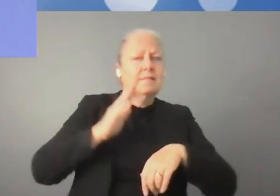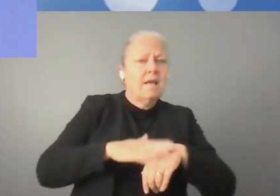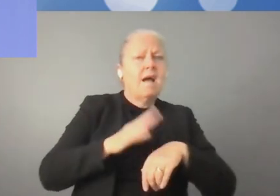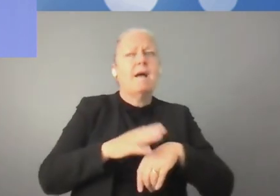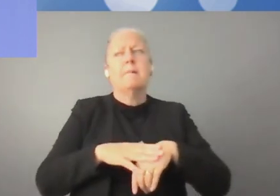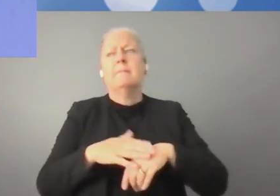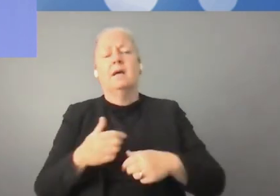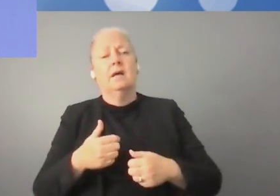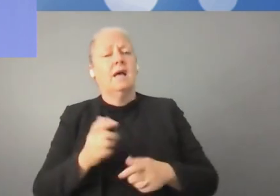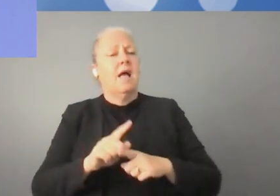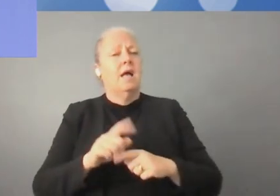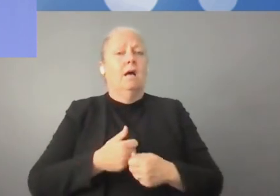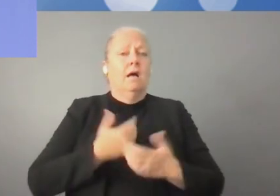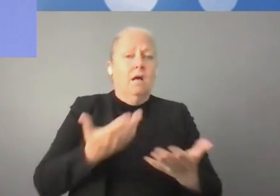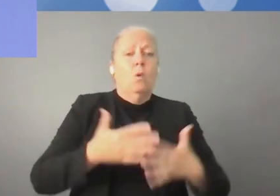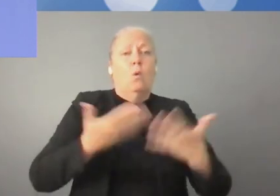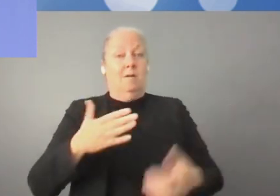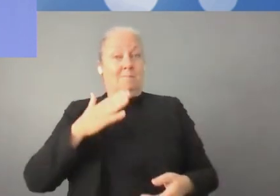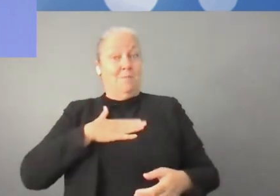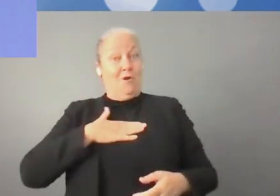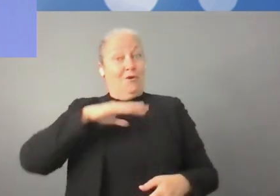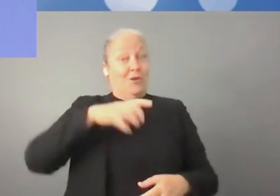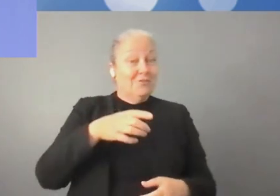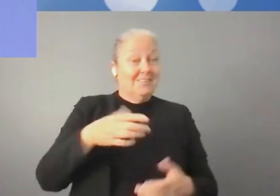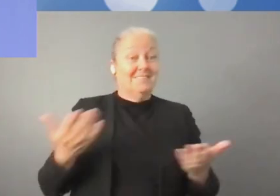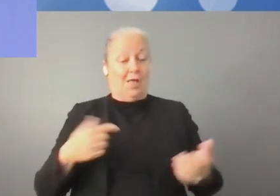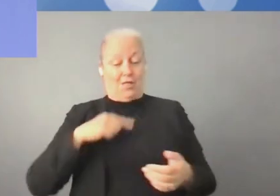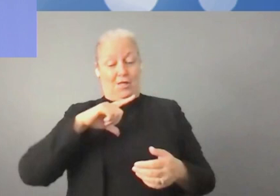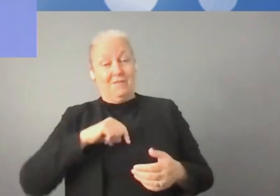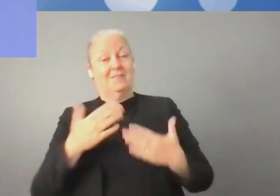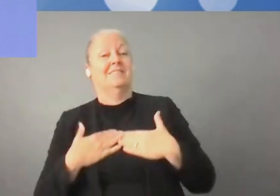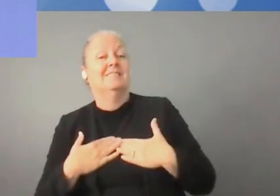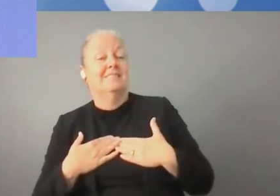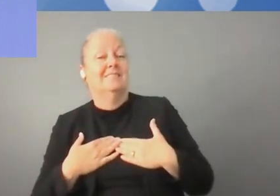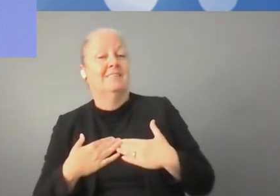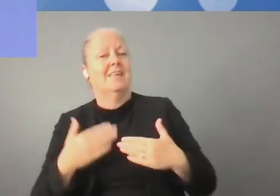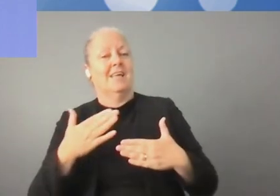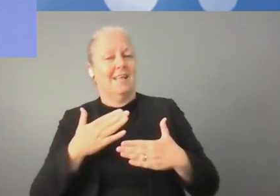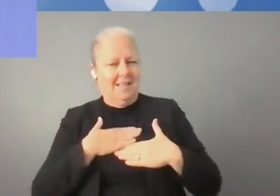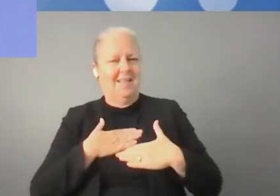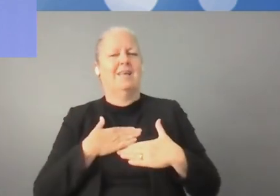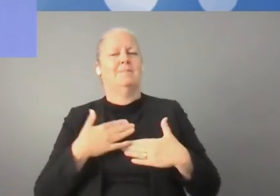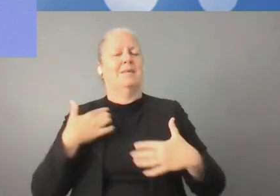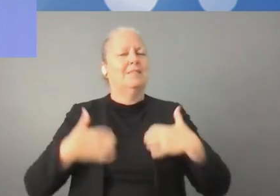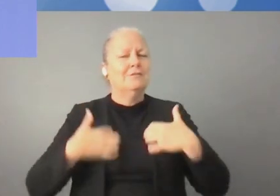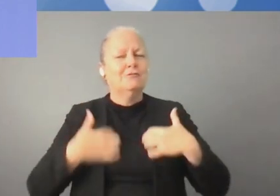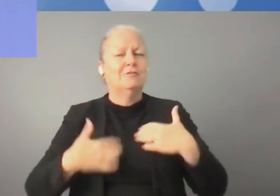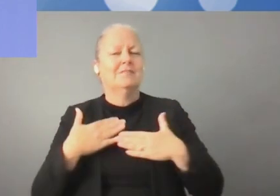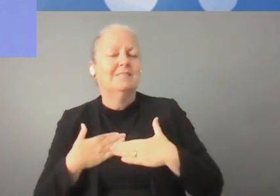Il faut se répondre à la question si les gens sont prêts pour créer des start-up. Est-ce qu'ils veulent subir des risques s